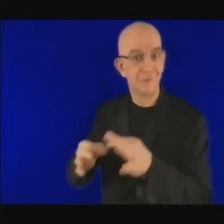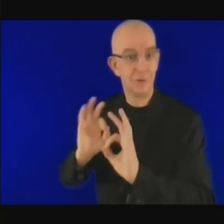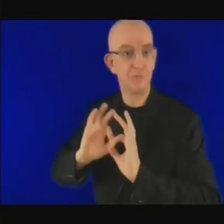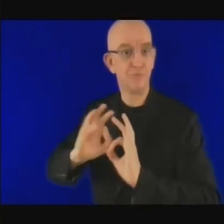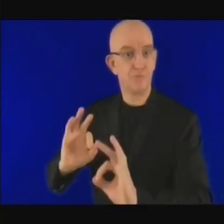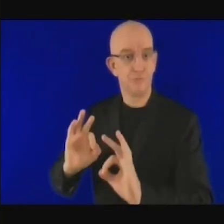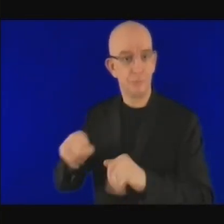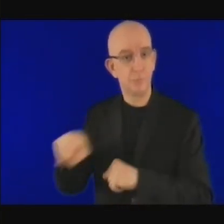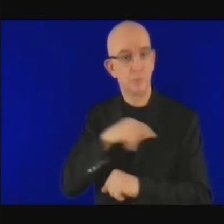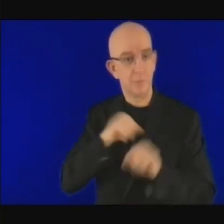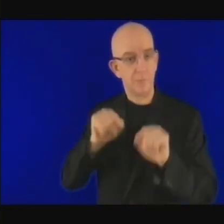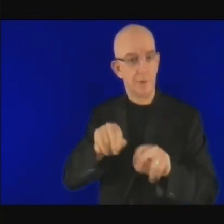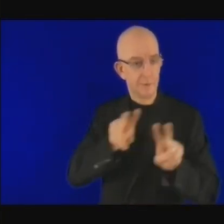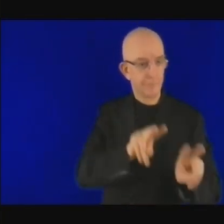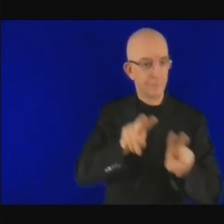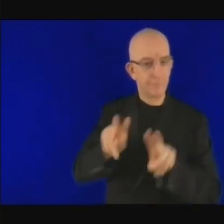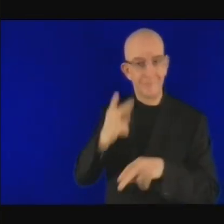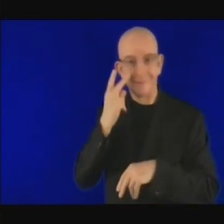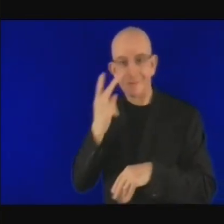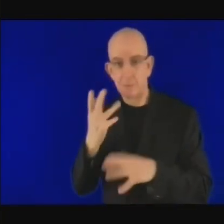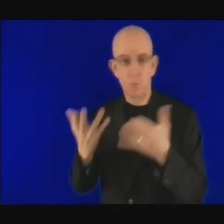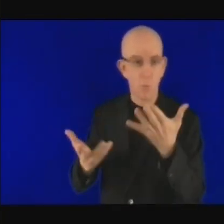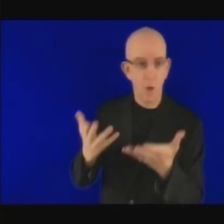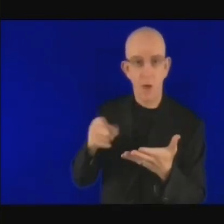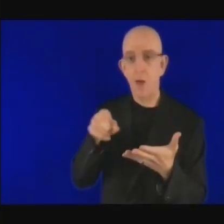éléments semblables dans différents pays africains.